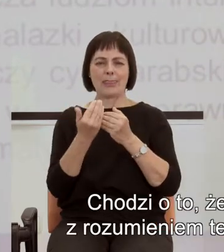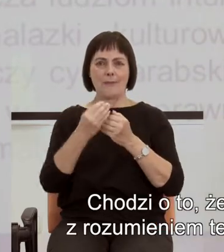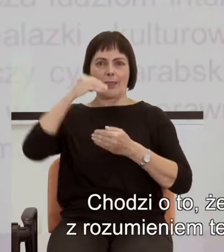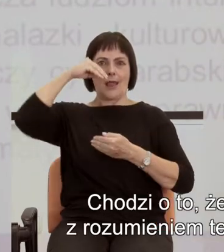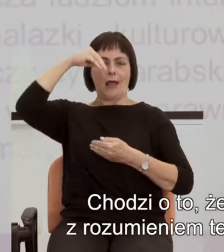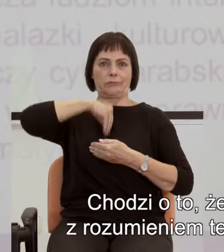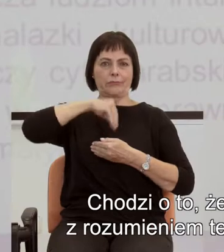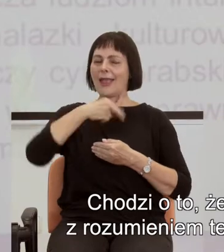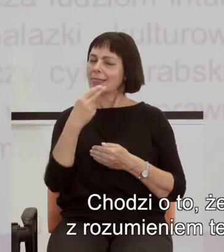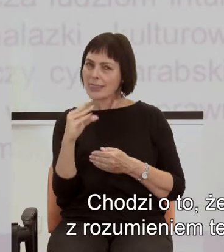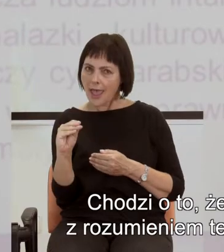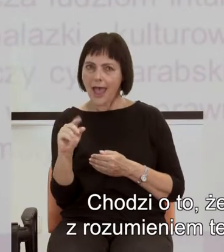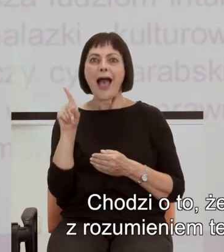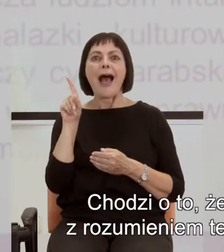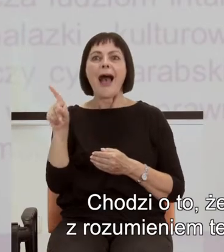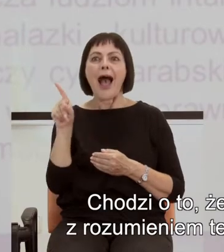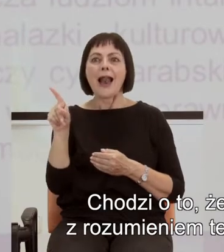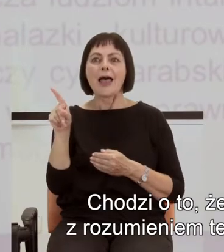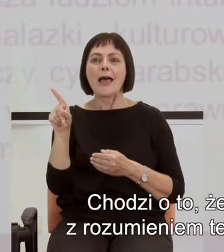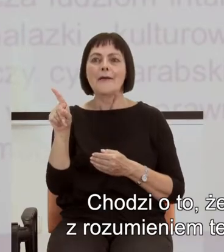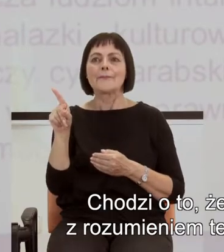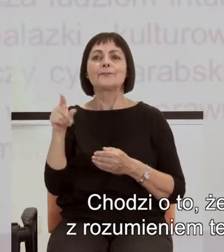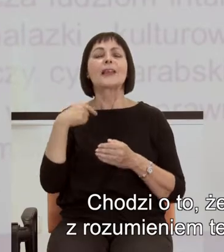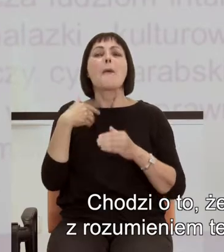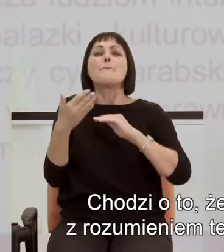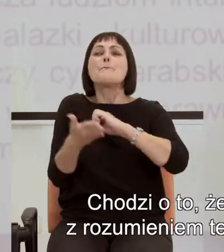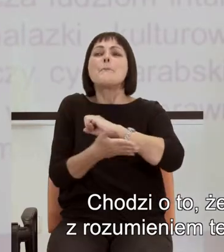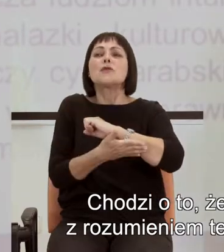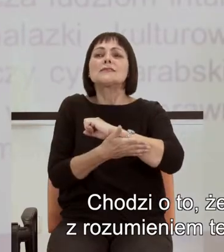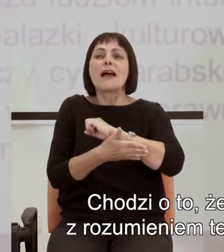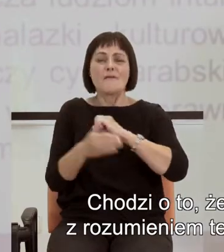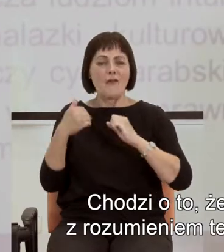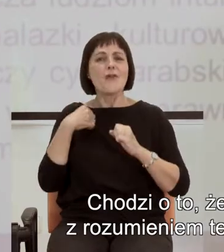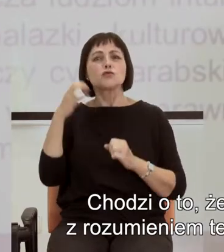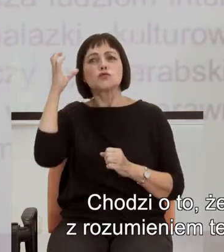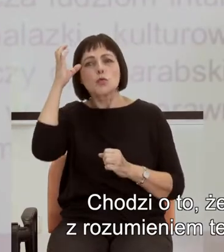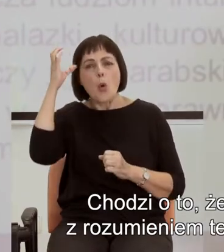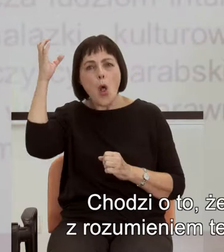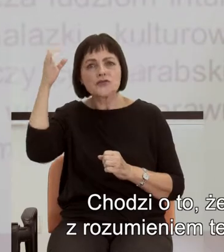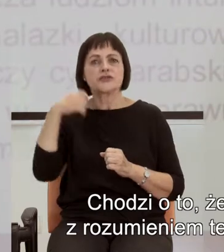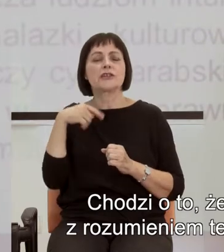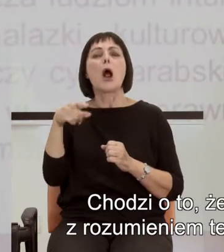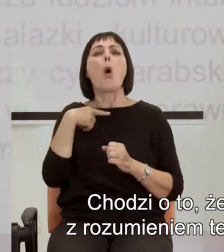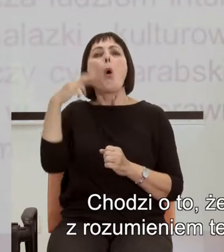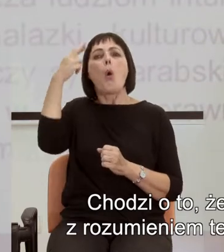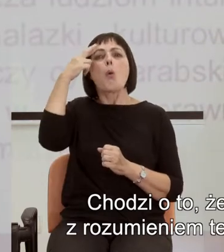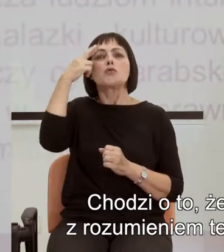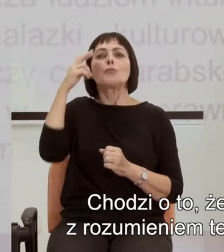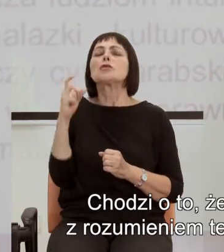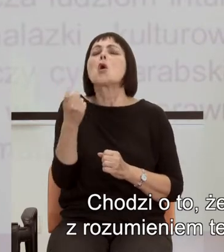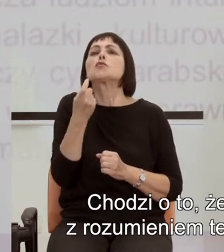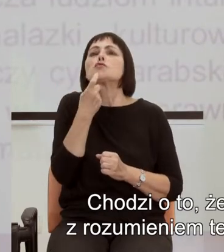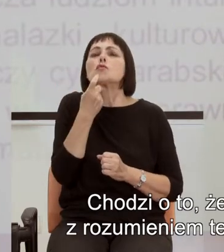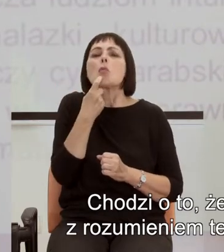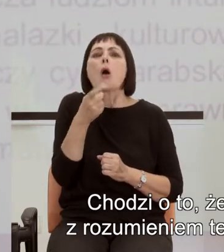Chodzi o to, że pewne bardzo podstawowe zdolności związane z rozumieniem tego, co to